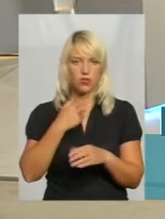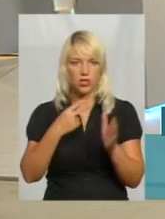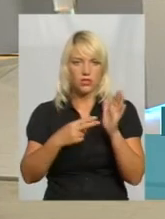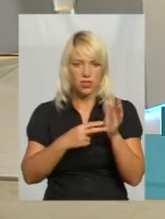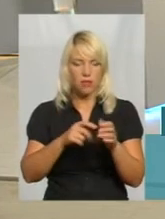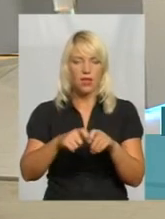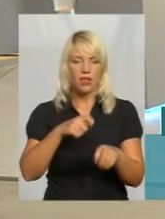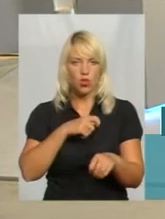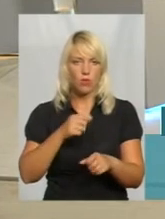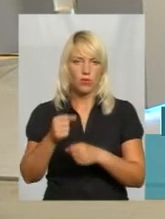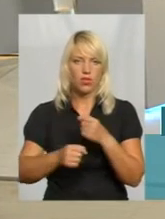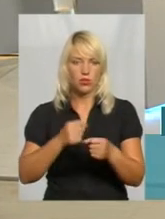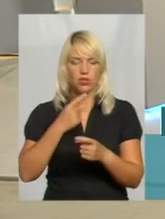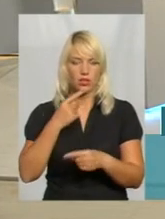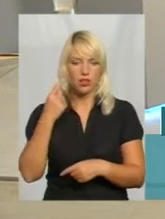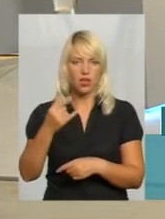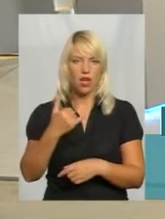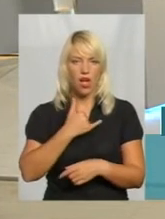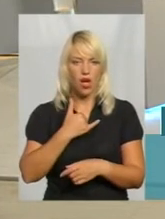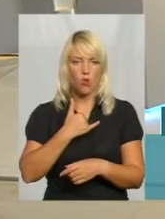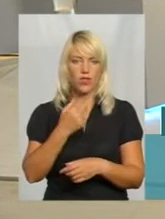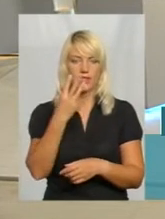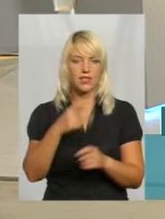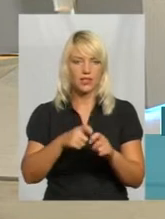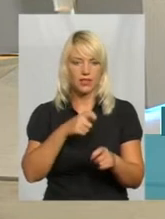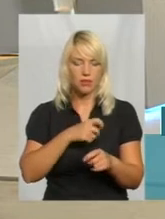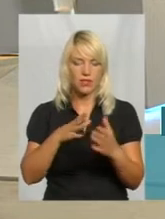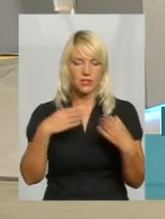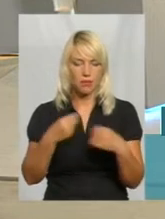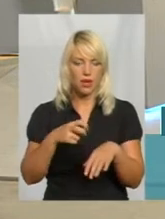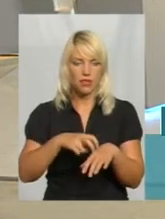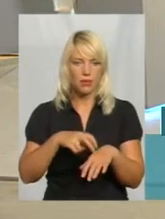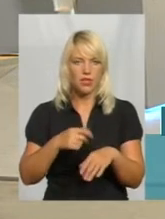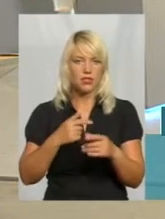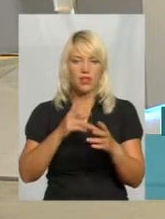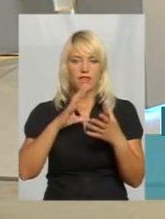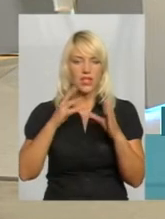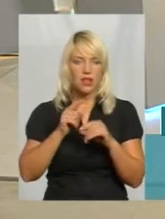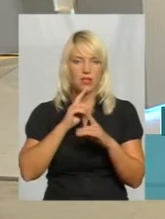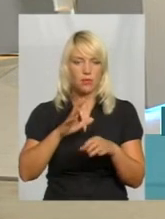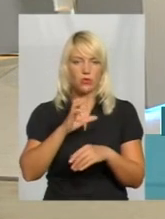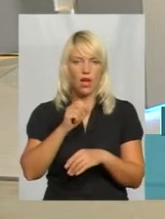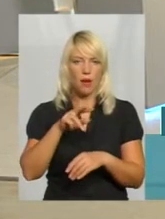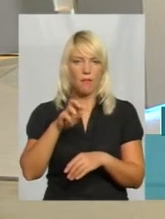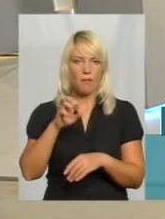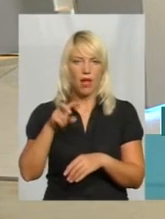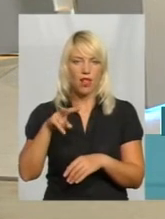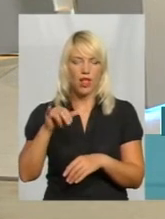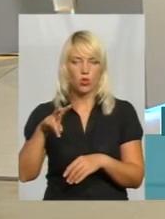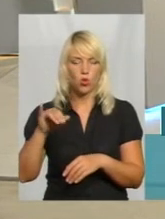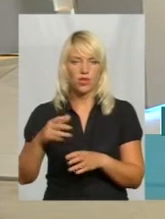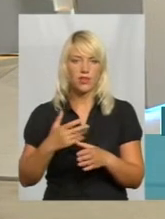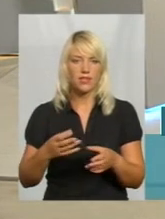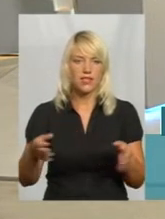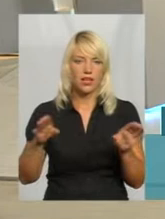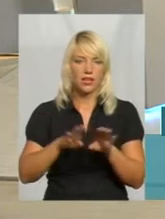добирати. На нас 3 кілоти до сімейної медицини. І не буде, так че. Лабораторії, я повторяю, вже закрили немає.